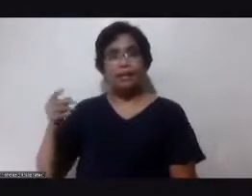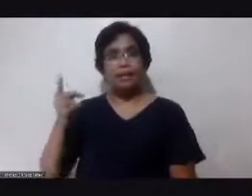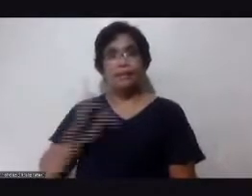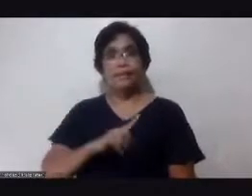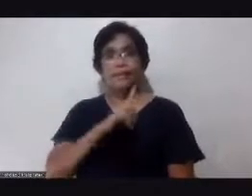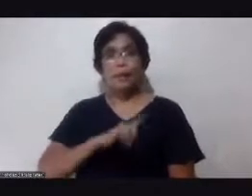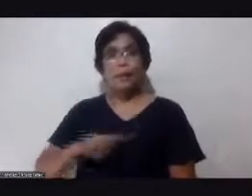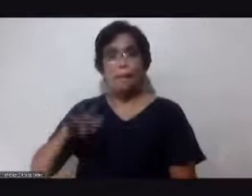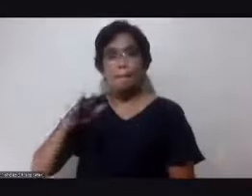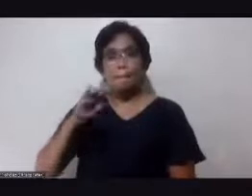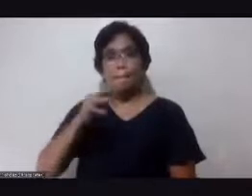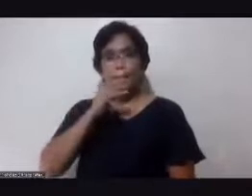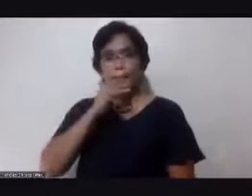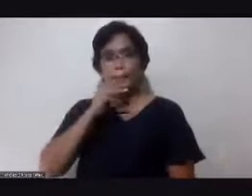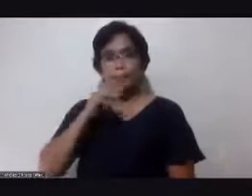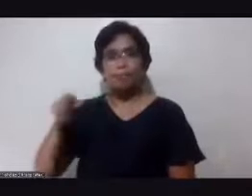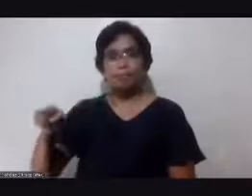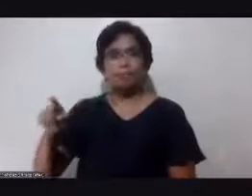It's a portal. portal.